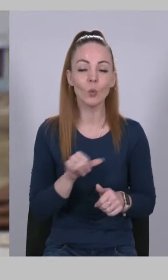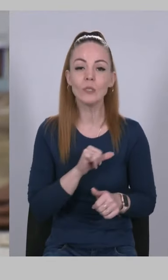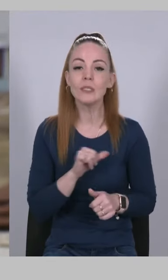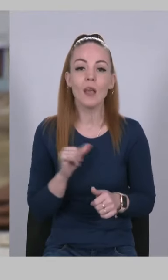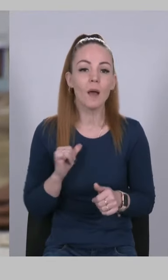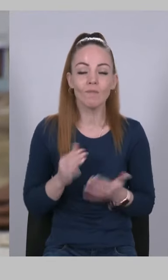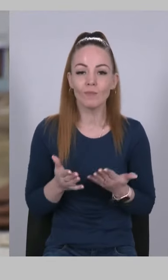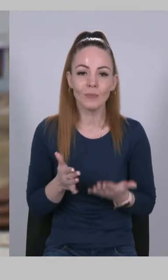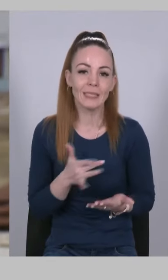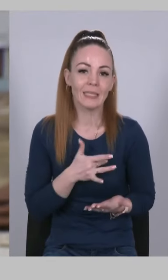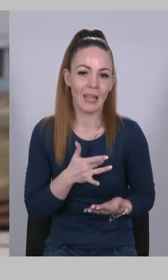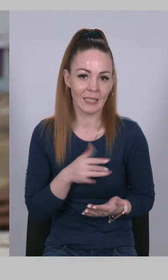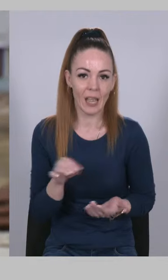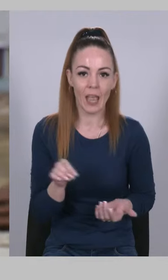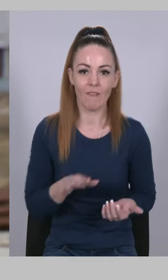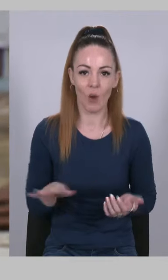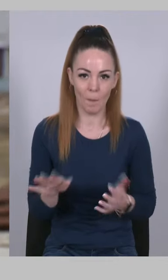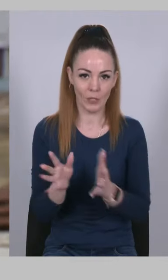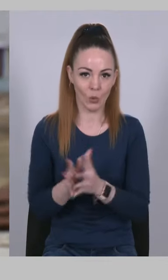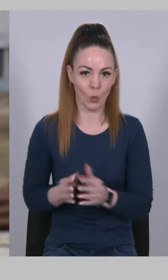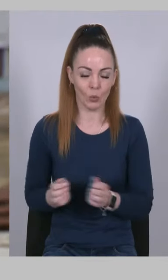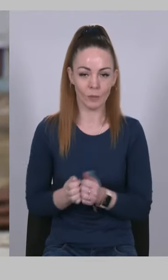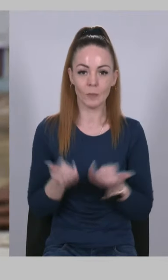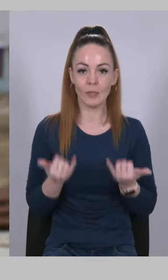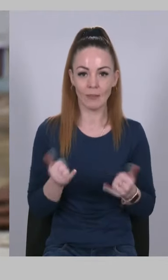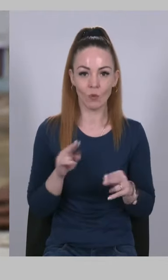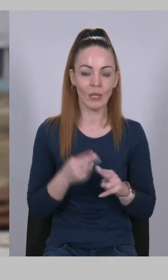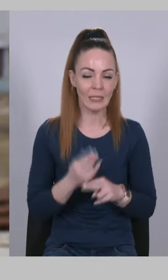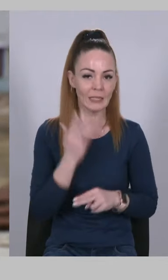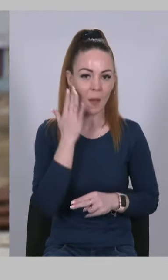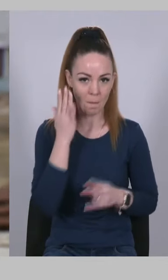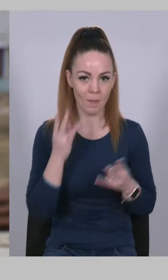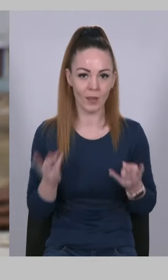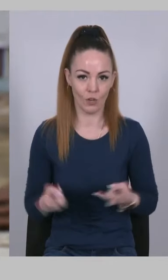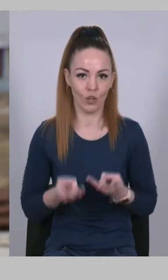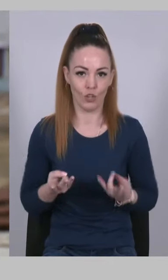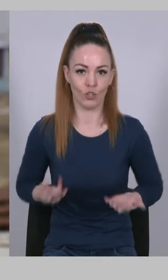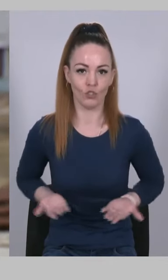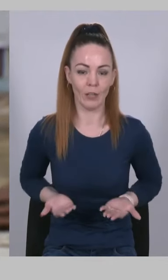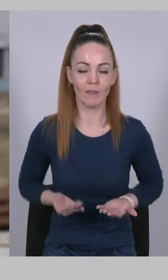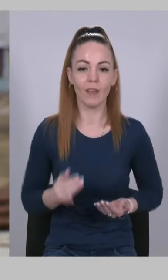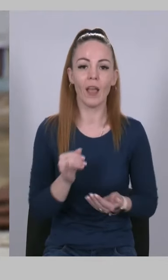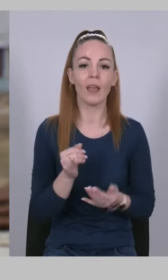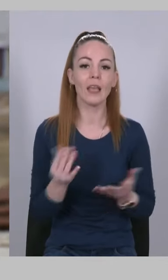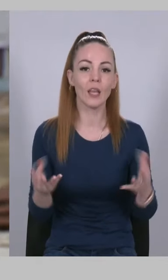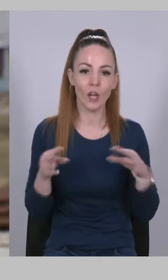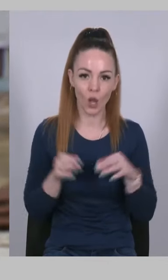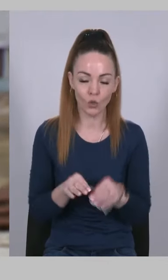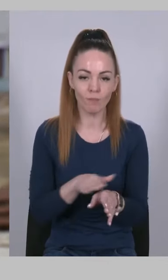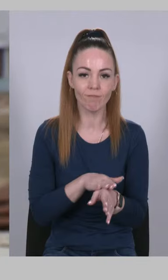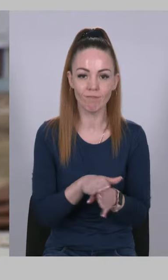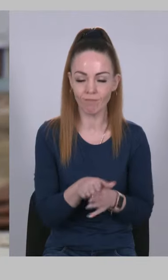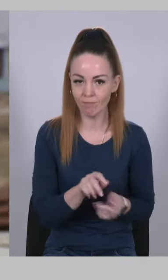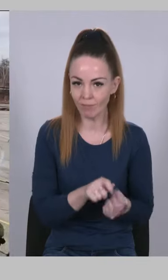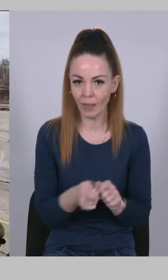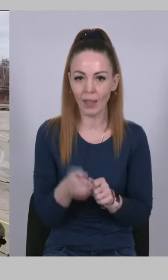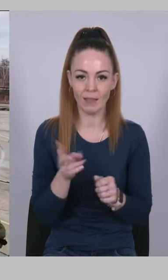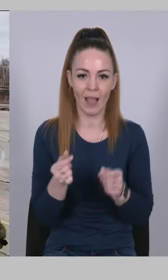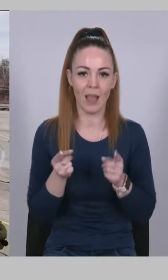європейської родини. Сьогодні ця мрія живе. І разом ми перетворимо її на реальність.